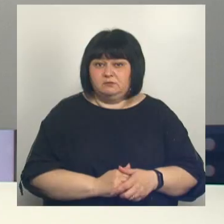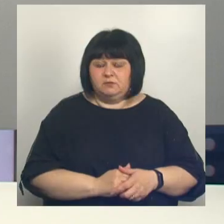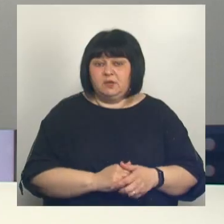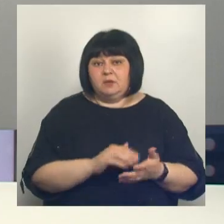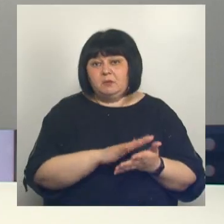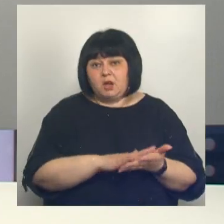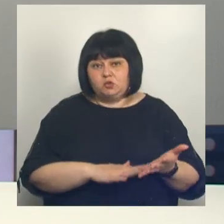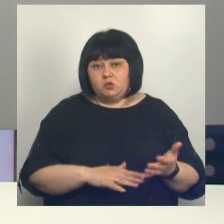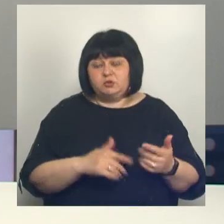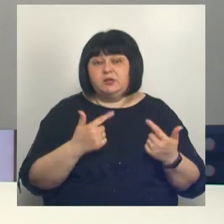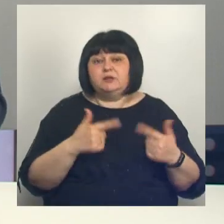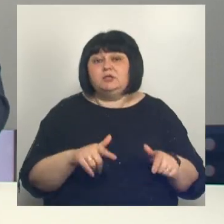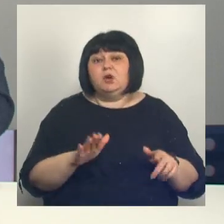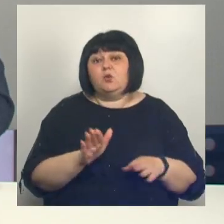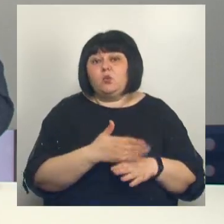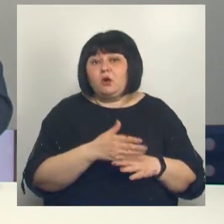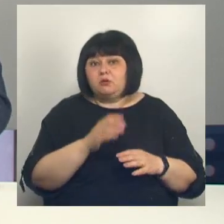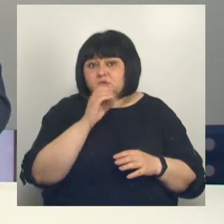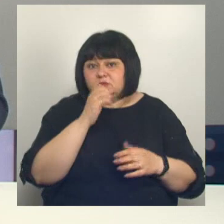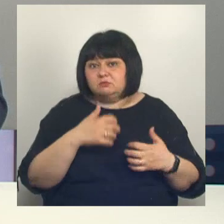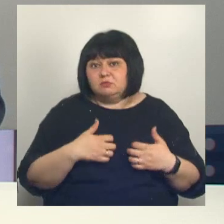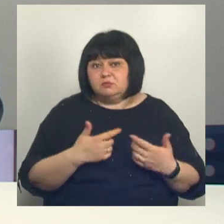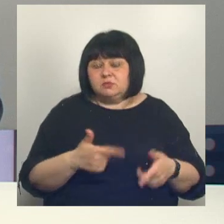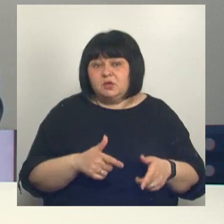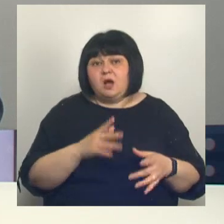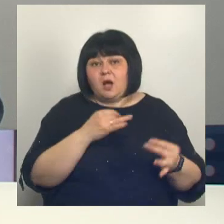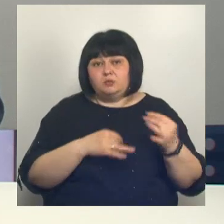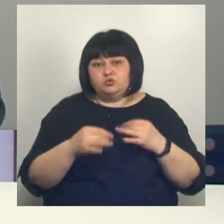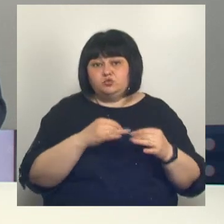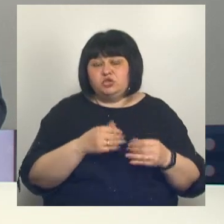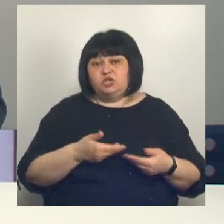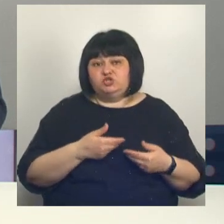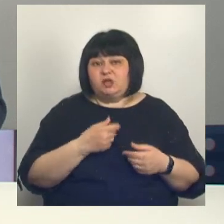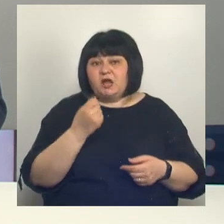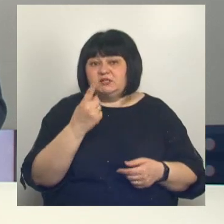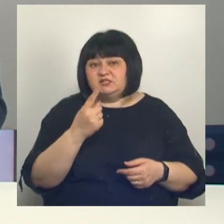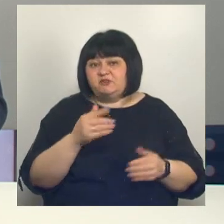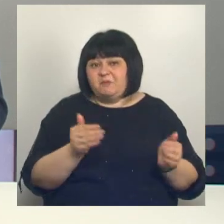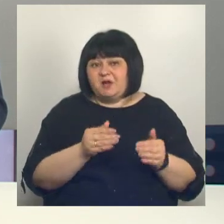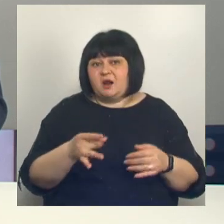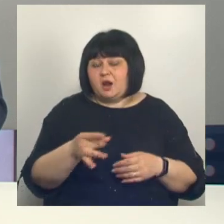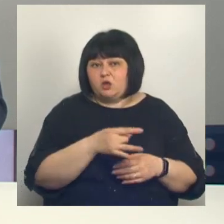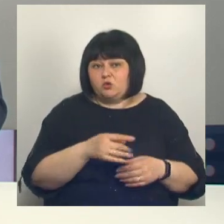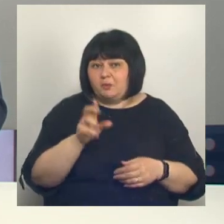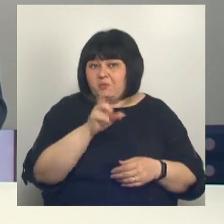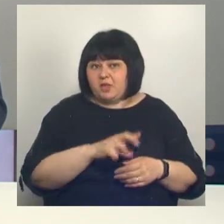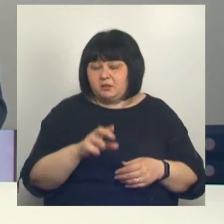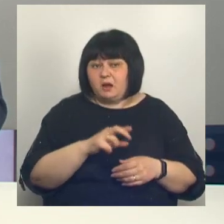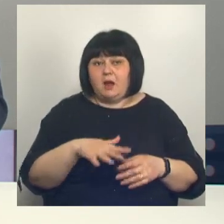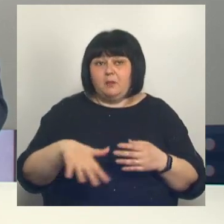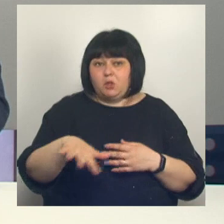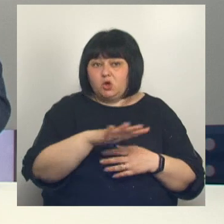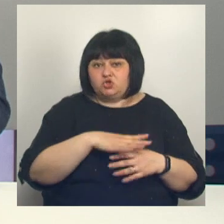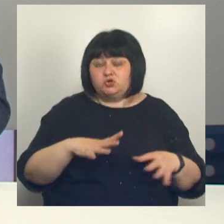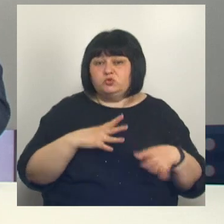Продолжим. Ну а где же гулять четвероногим? Этот вопрос обсудили жители 11 микрорайона областного центра. Площадку для адресировки собак